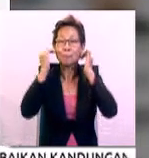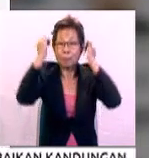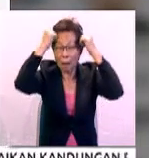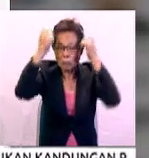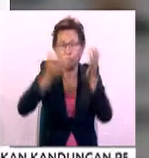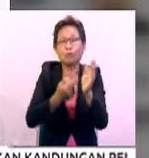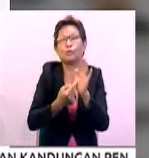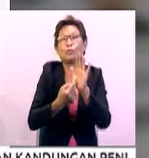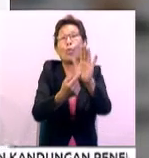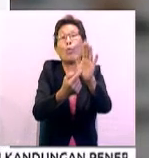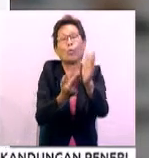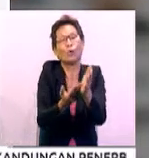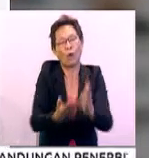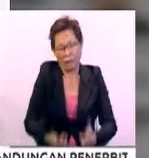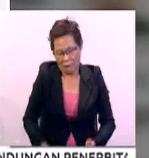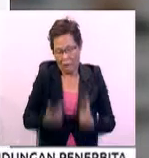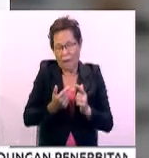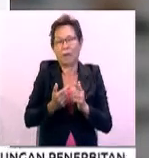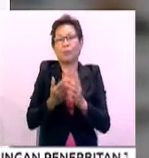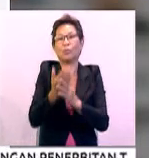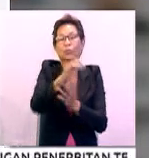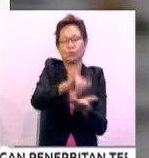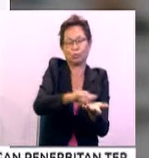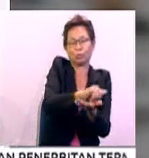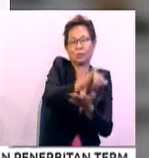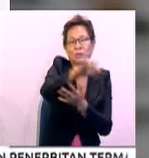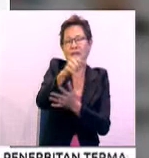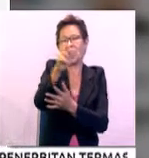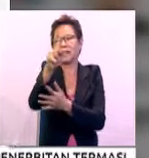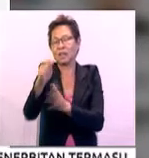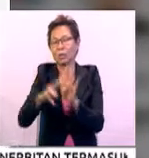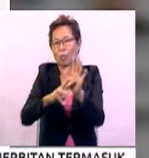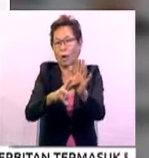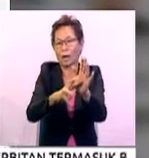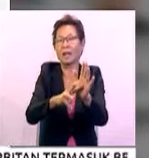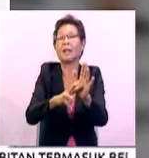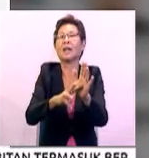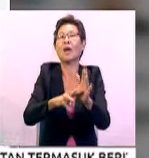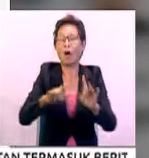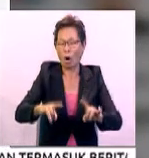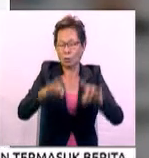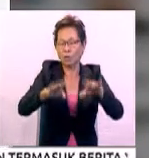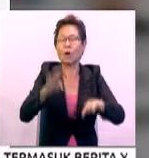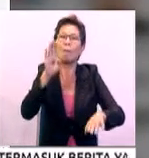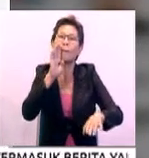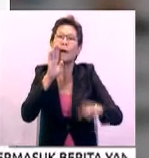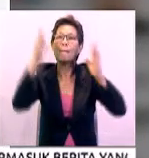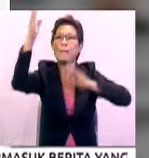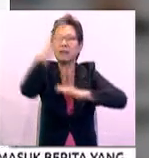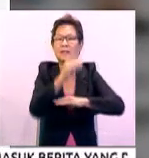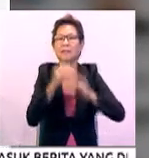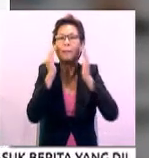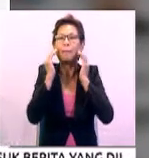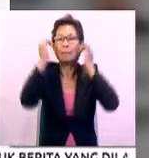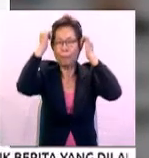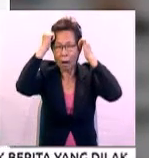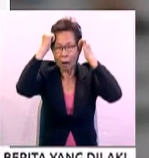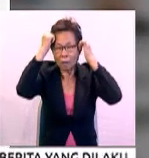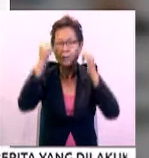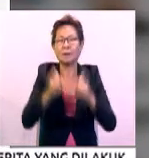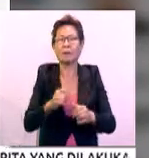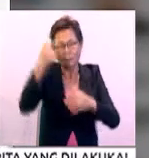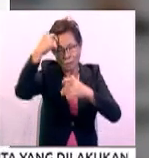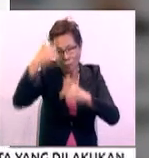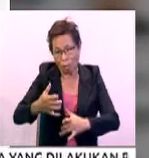secara langsung menerusi YouTube. GIT dianggutai oleh Australia, Belgium, Malaysia dan Belanda. Keputusan